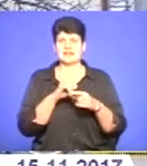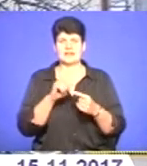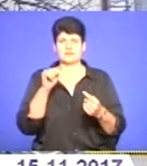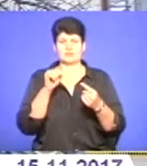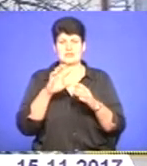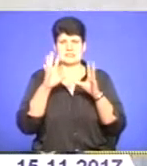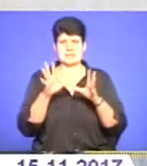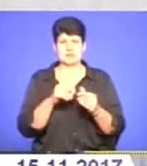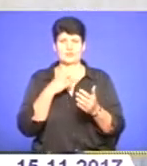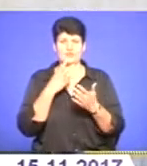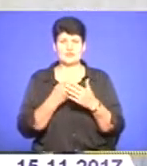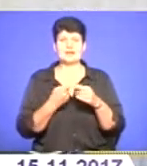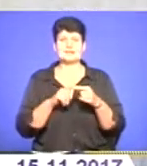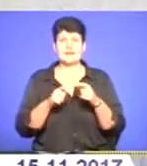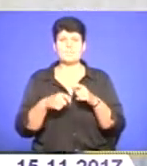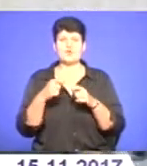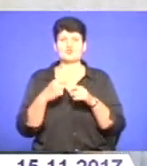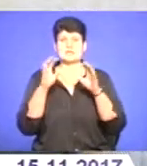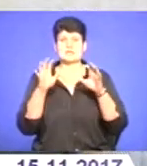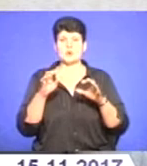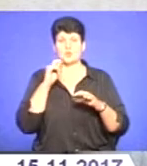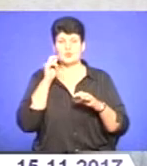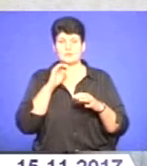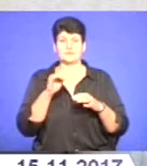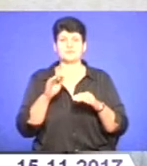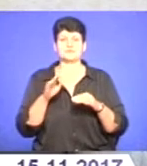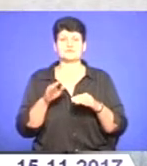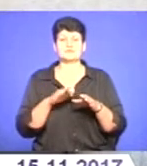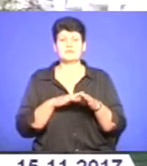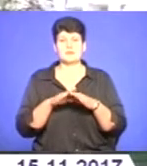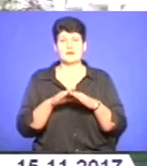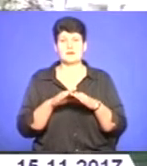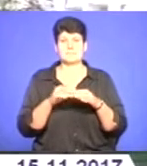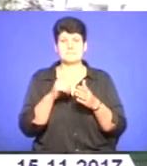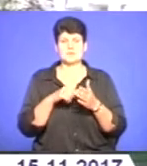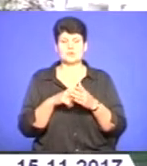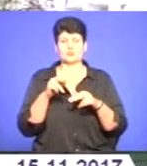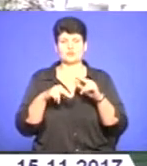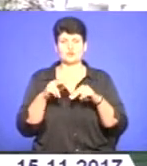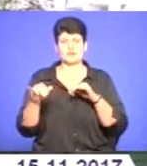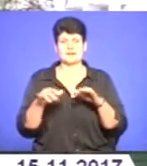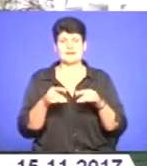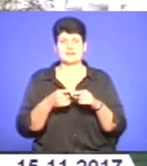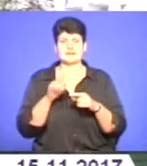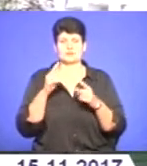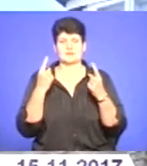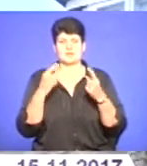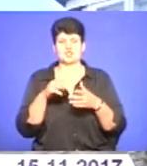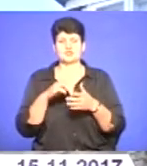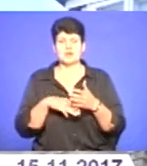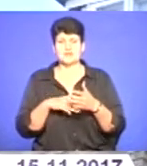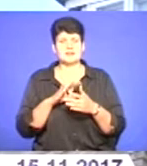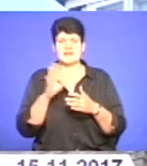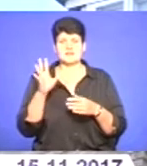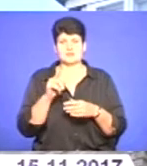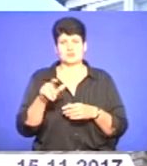загальному вигляду. А це порушення закону України про регулювання містобудівної діяльності. За це передбачені суттєві штрафи. Проте не